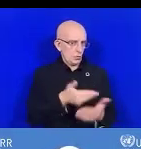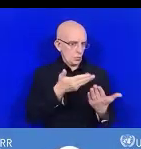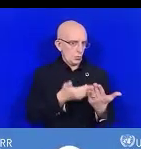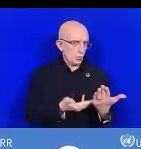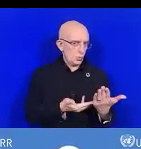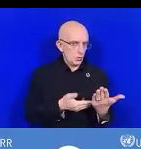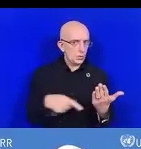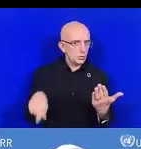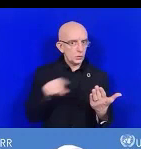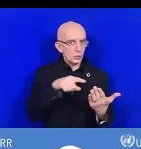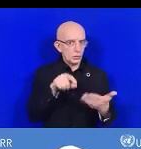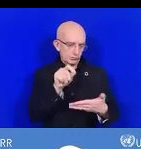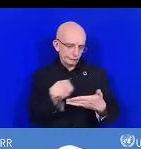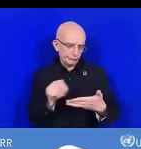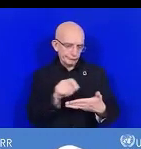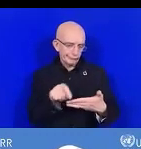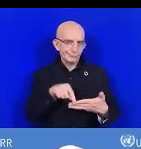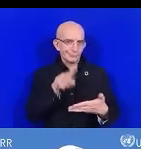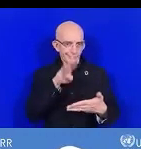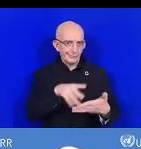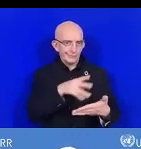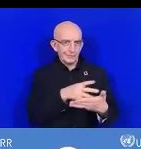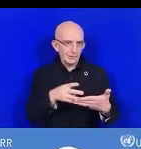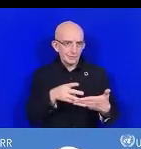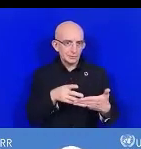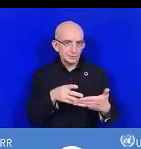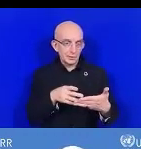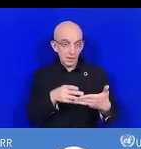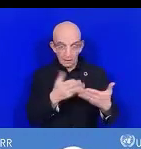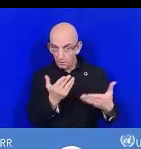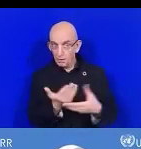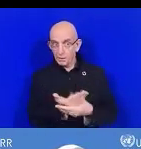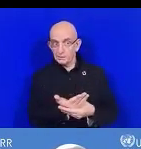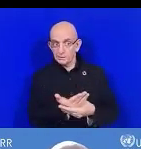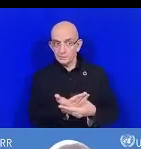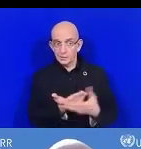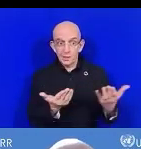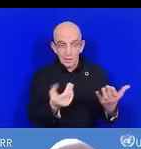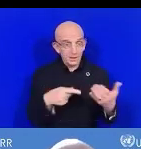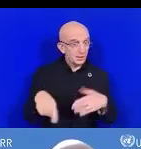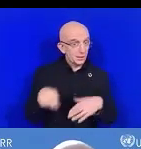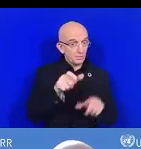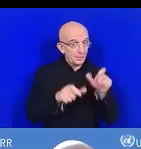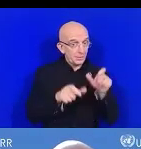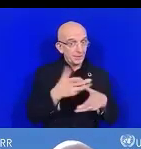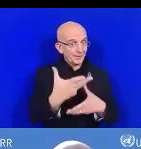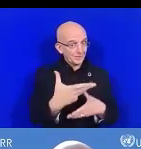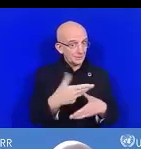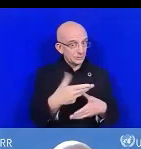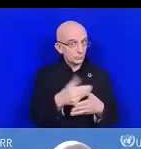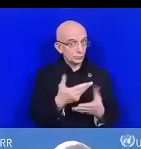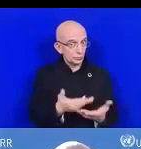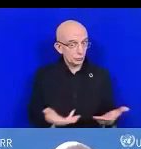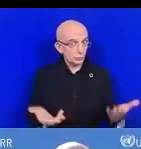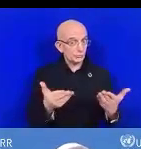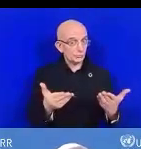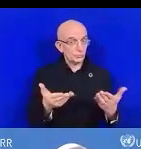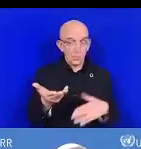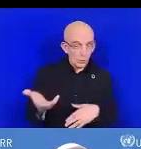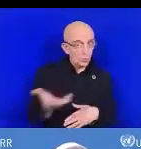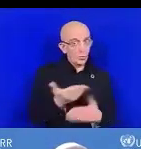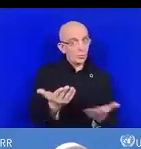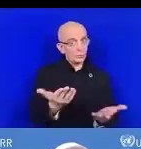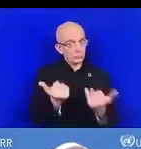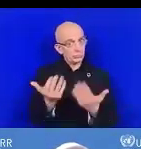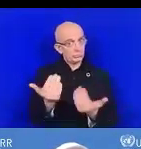pratique cette annexe de tableau de bord. Nous devons nous rassurer que tout le monde est inclus et chacun a un voie dans le